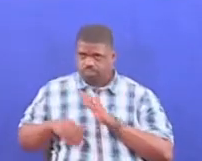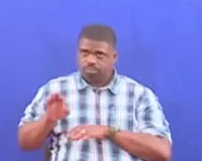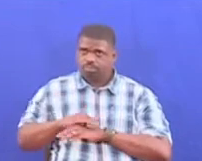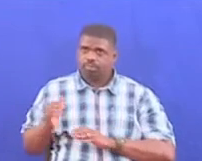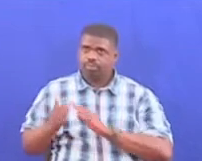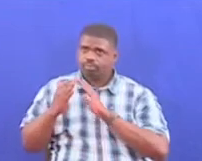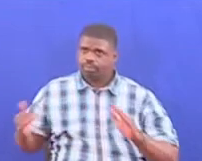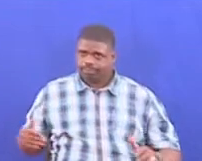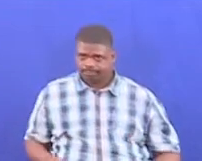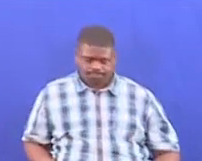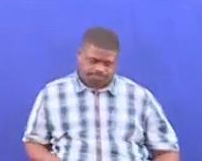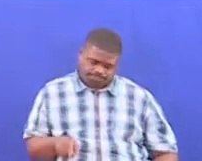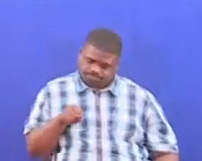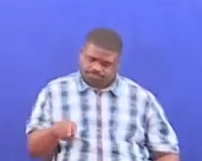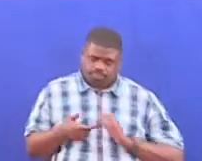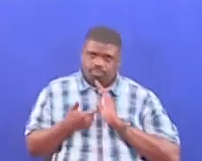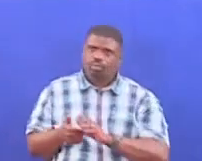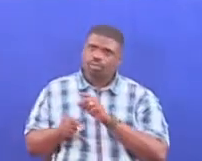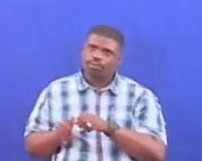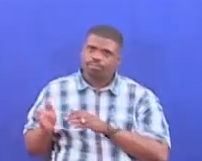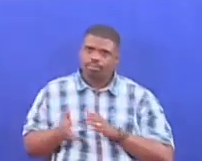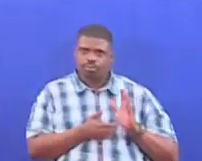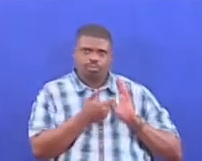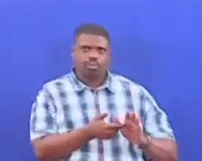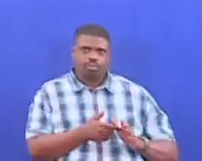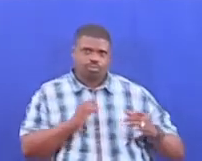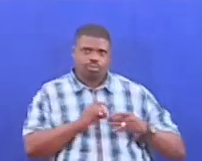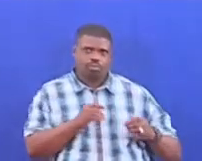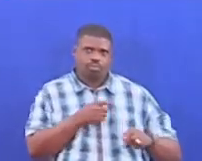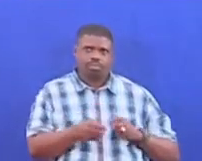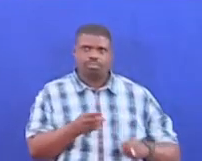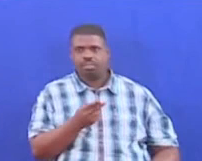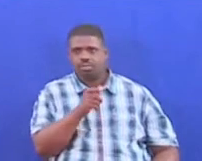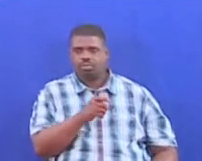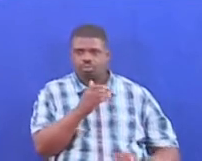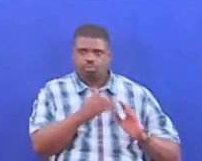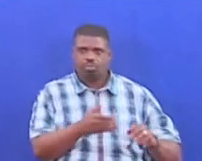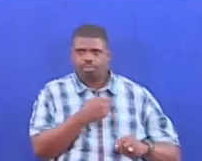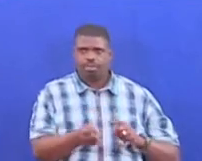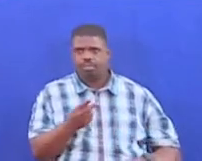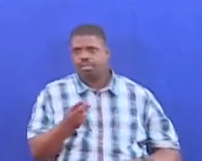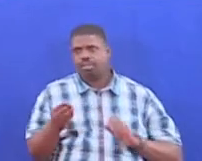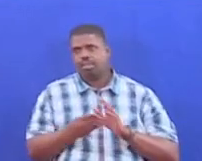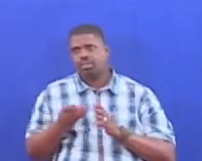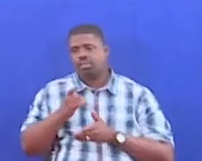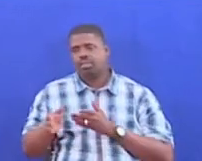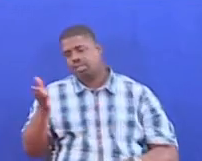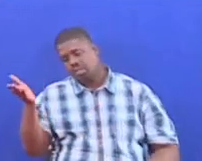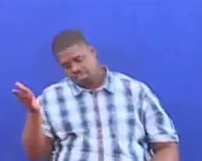majumbani Tumonyesha hapa mpango ujieleke kwa wameunganishua watu miambili Nyumba miambili na tisa tu kwa da islam